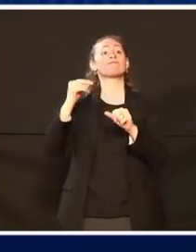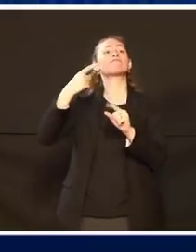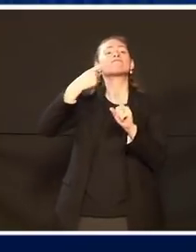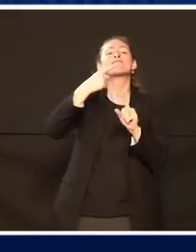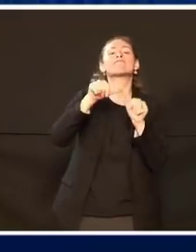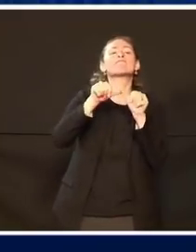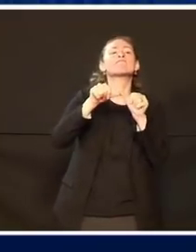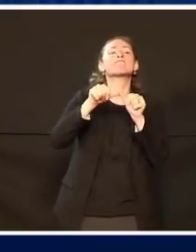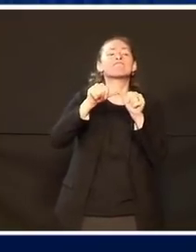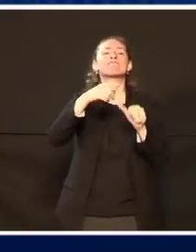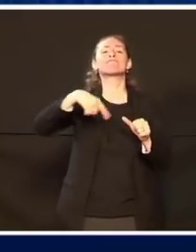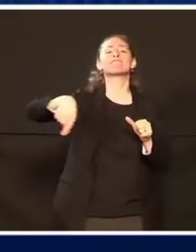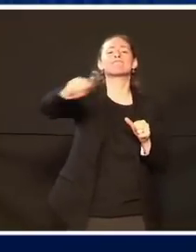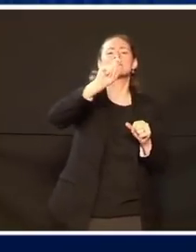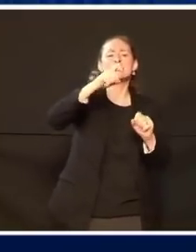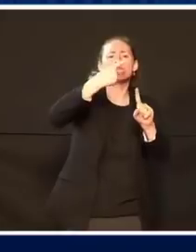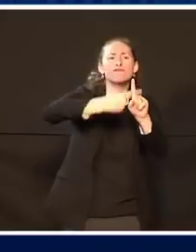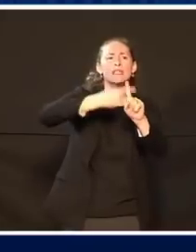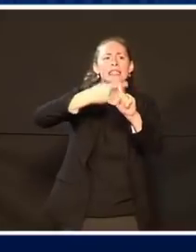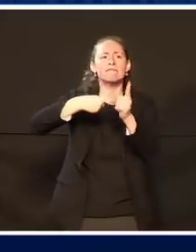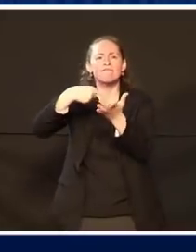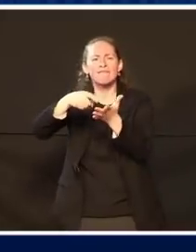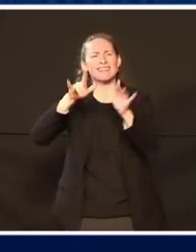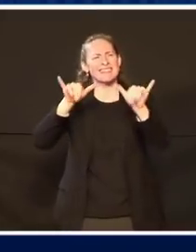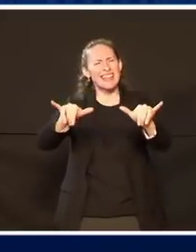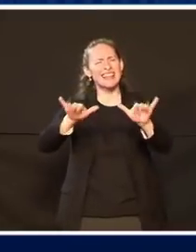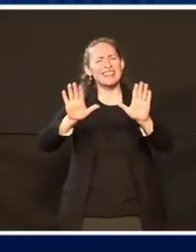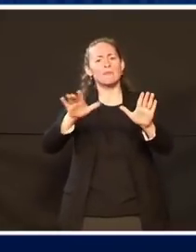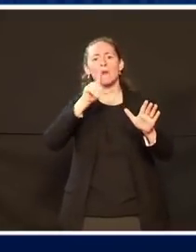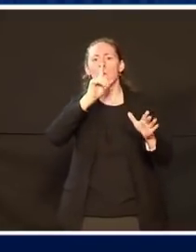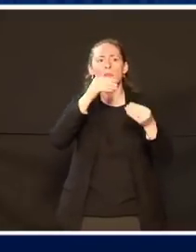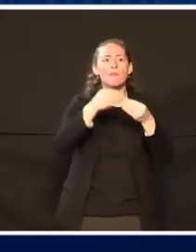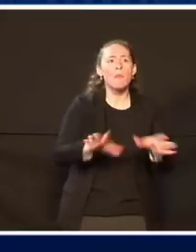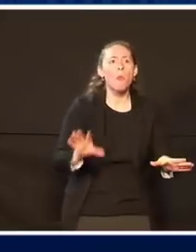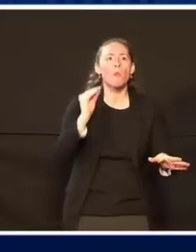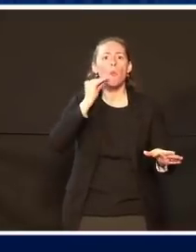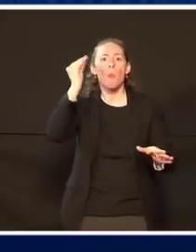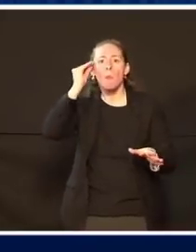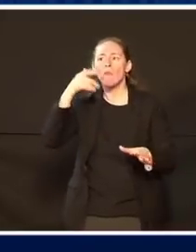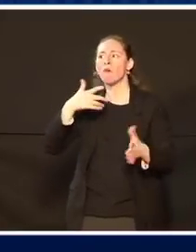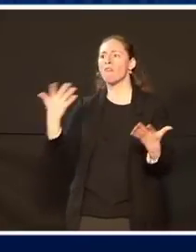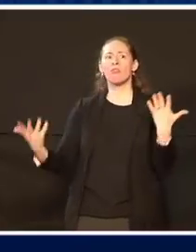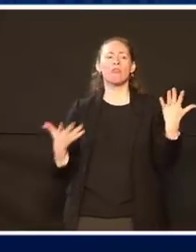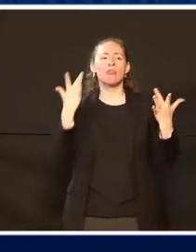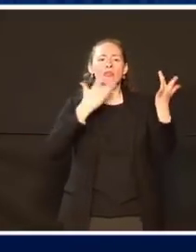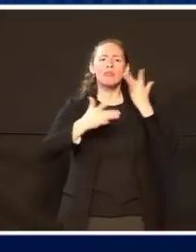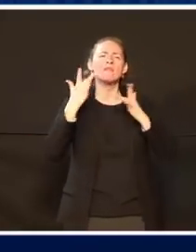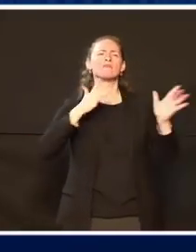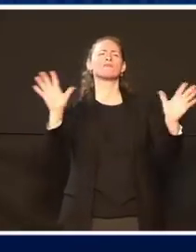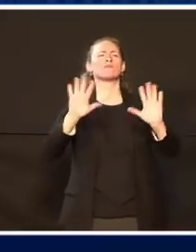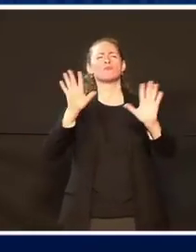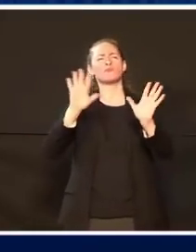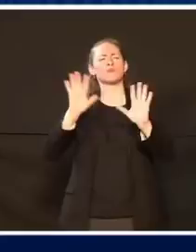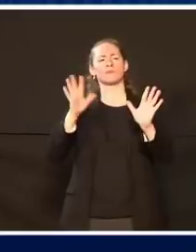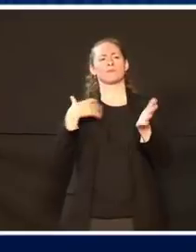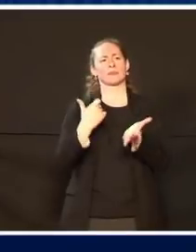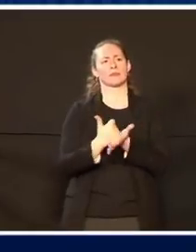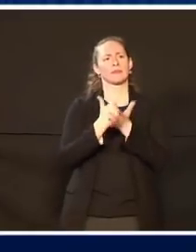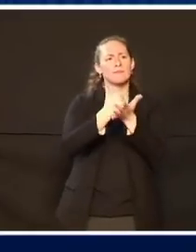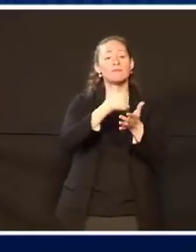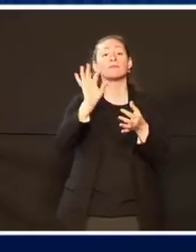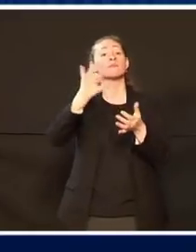Es hat Geld, um uns zu helfen, unsere Schulen sicher zu öffnen. Es gibt auch Geld für Kinderbetreuung.